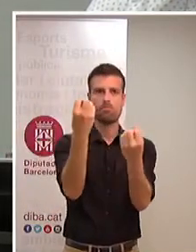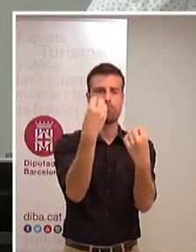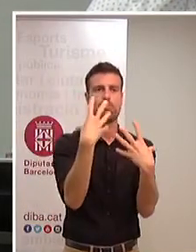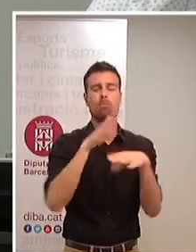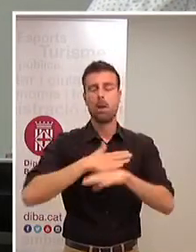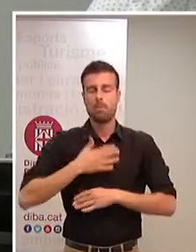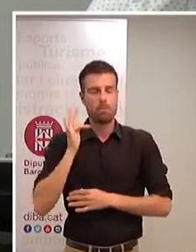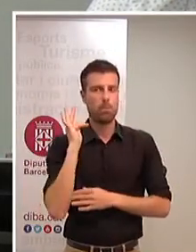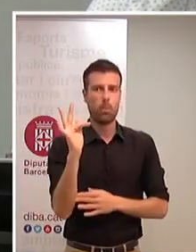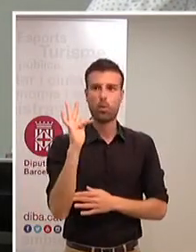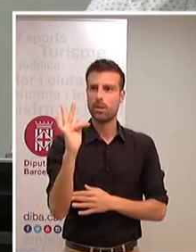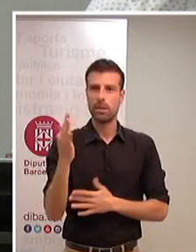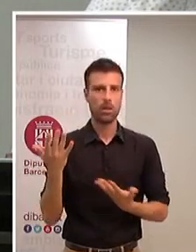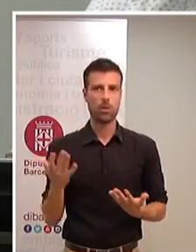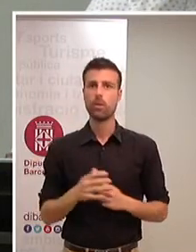positiu i de